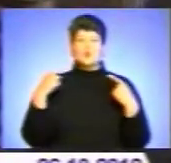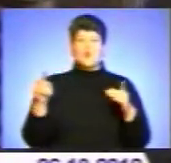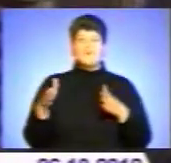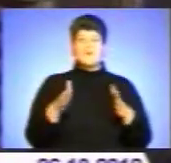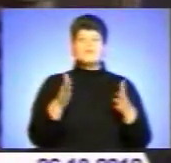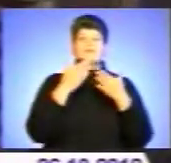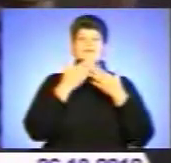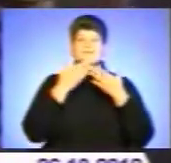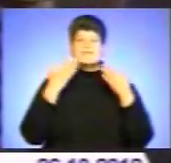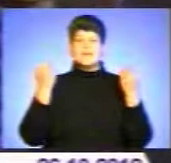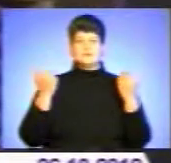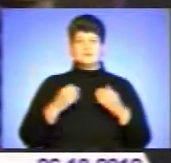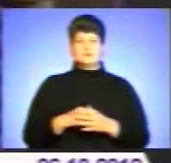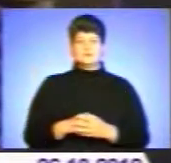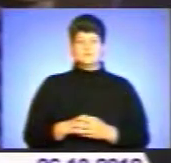немає.